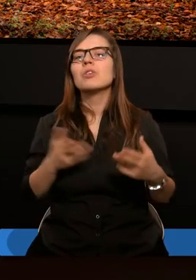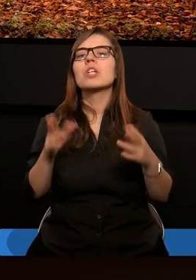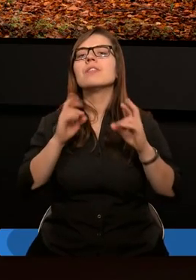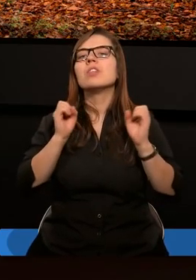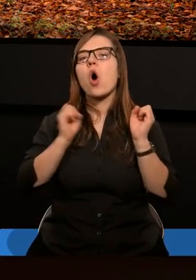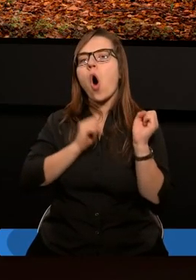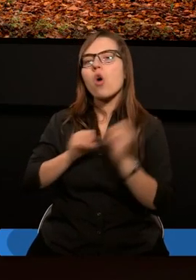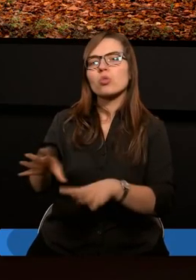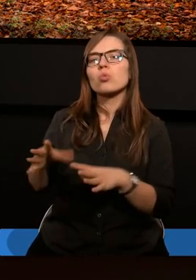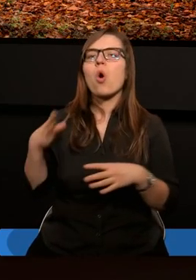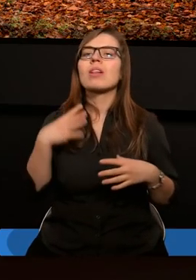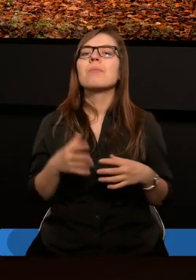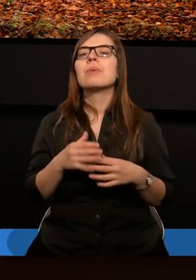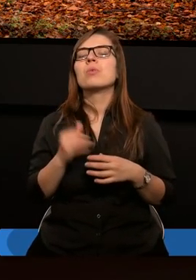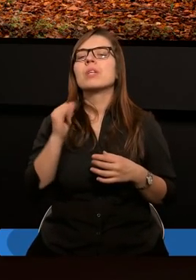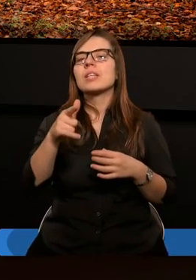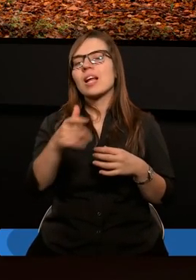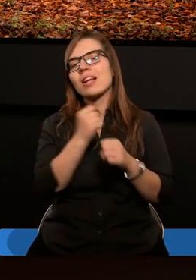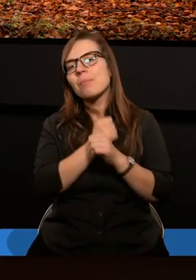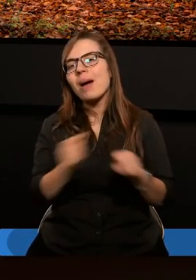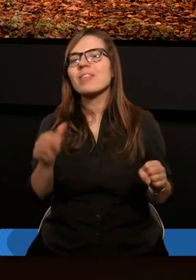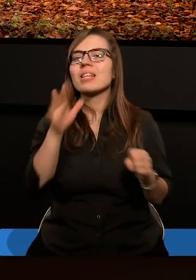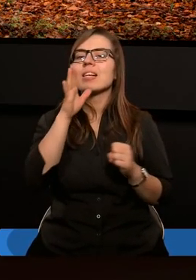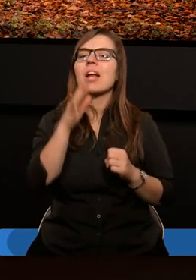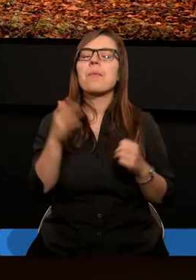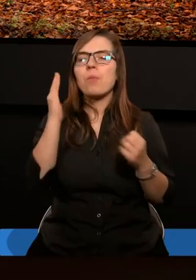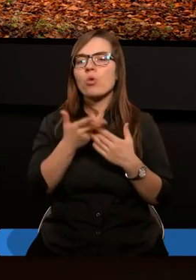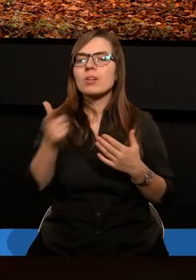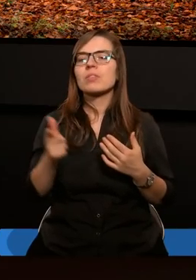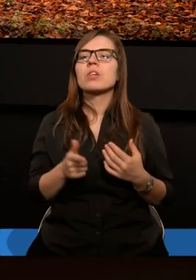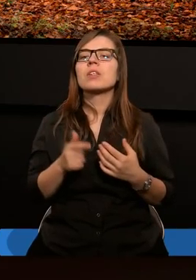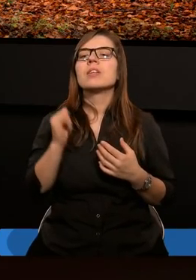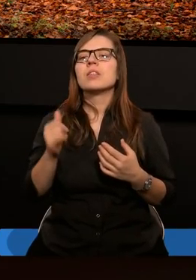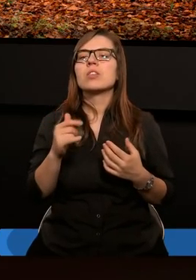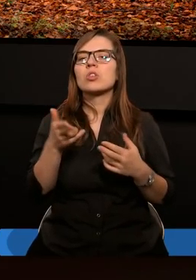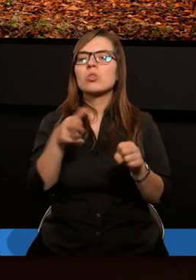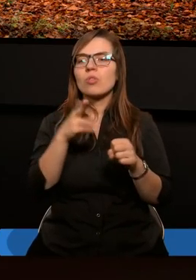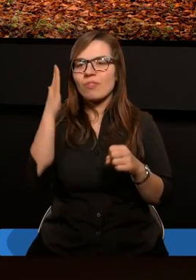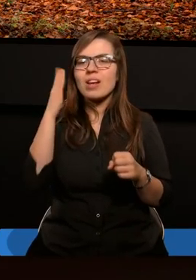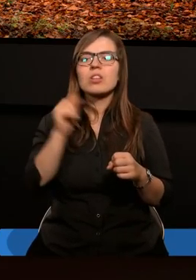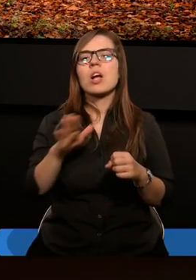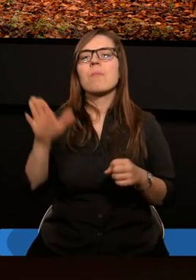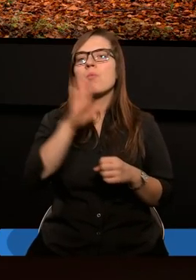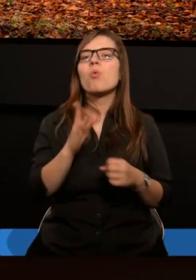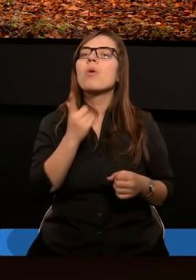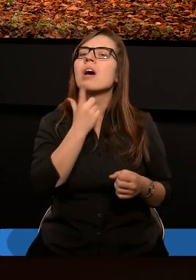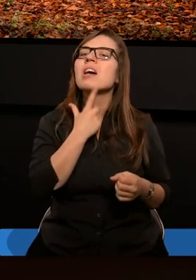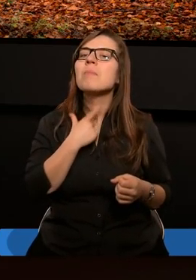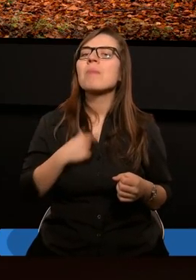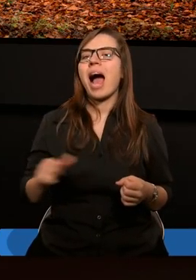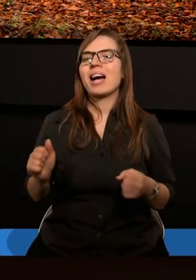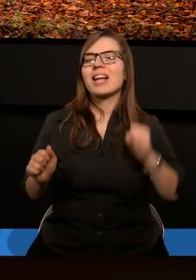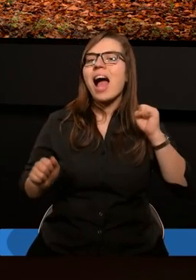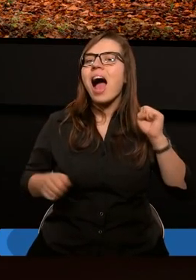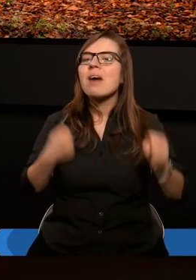odrzucony, czy też nieodrzucony, jak to się ma do zbawienia Izraelitów. Już tu mamy sygnał, że Bóg pragnie, by